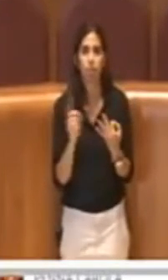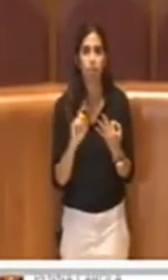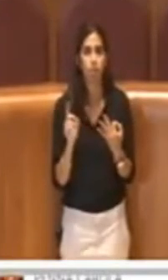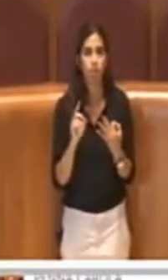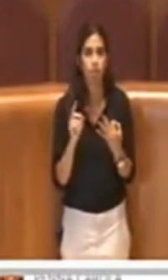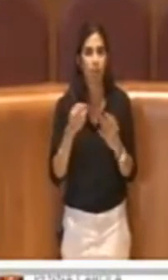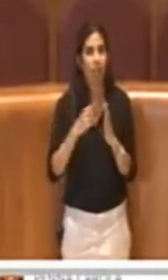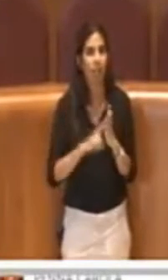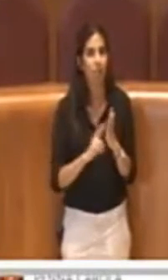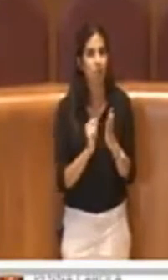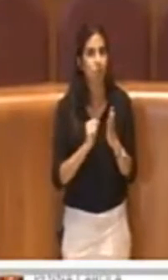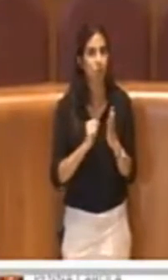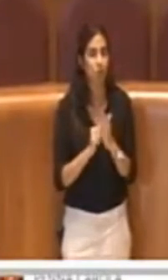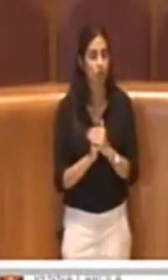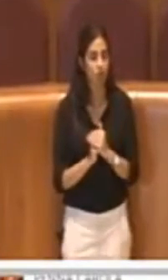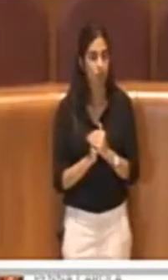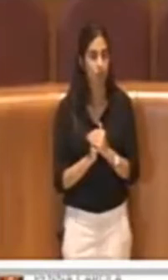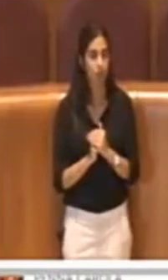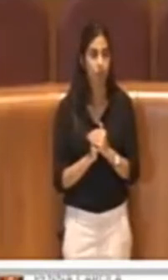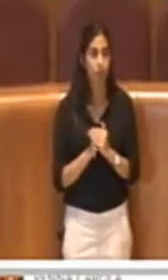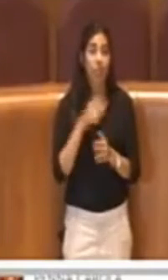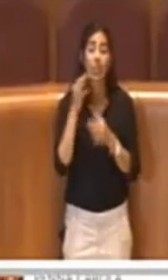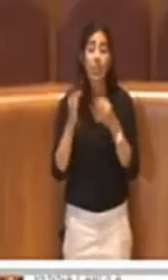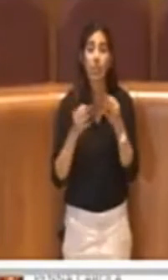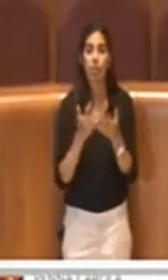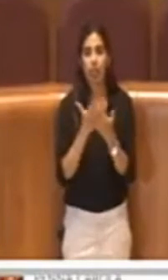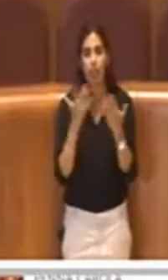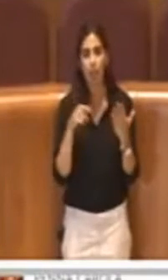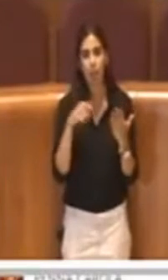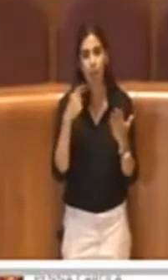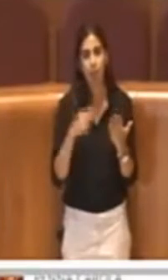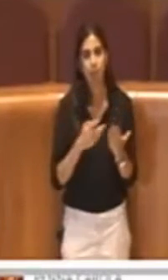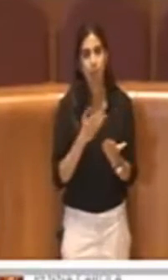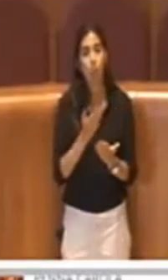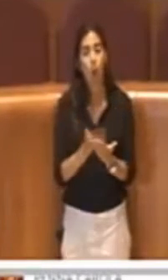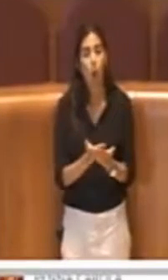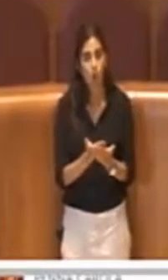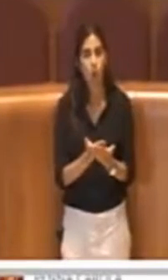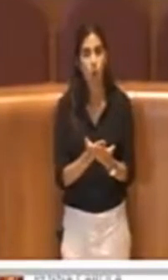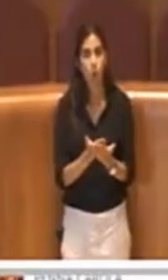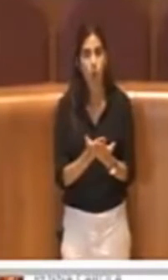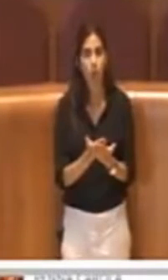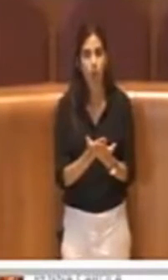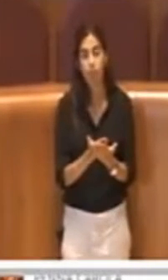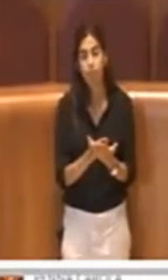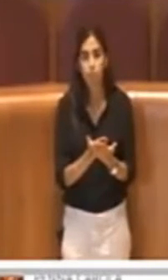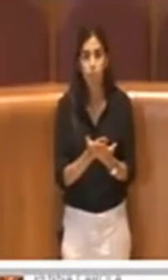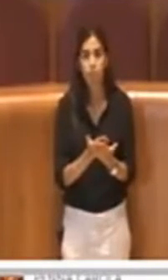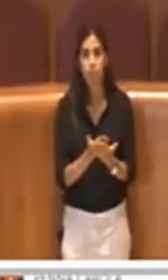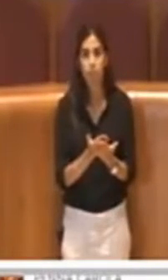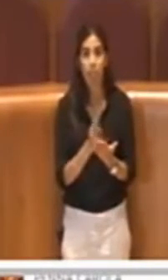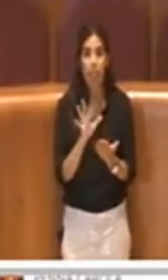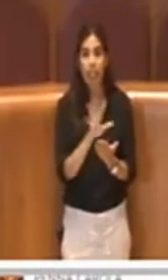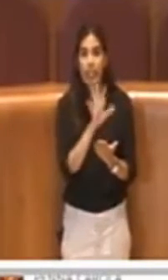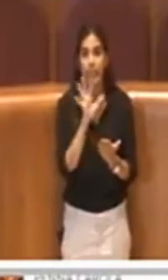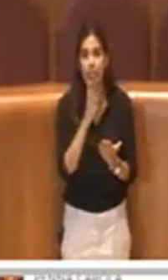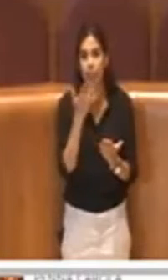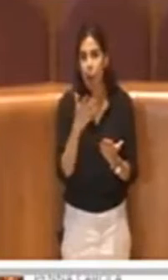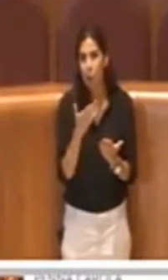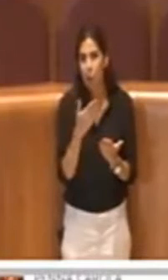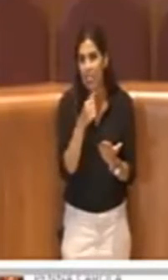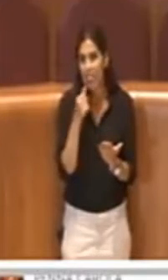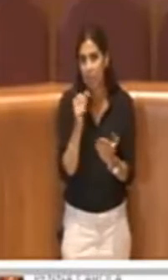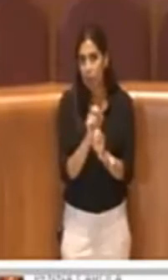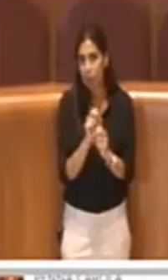Per cui ovviamente questa mozione risulta un po' superata da tutte le attività che sono